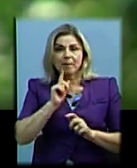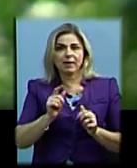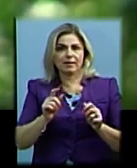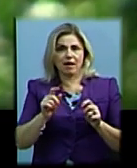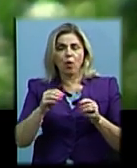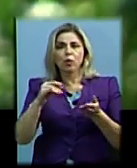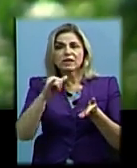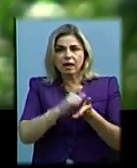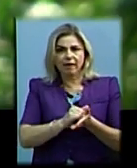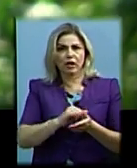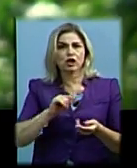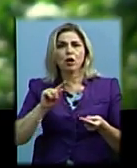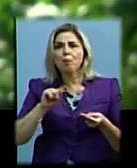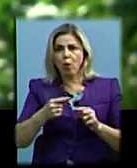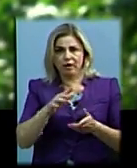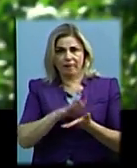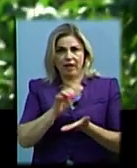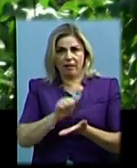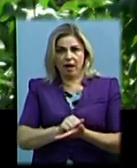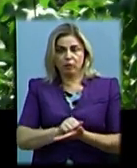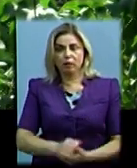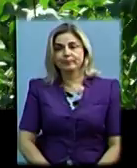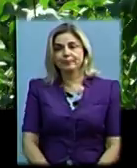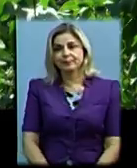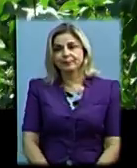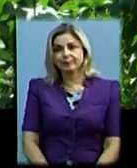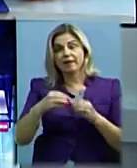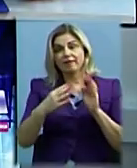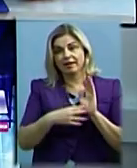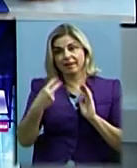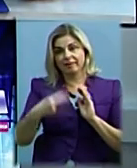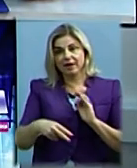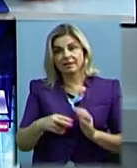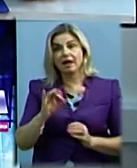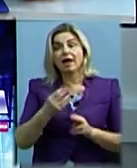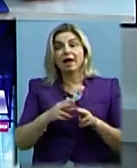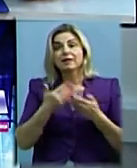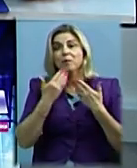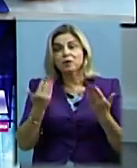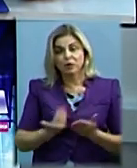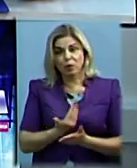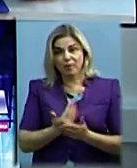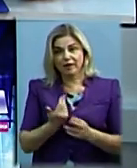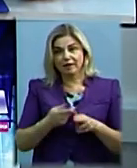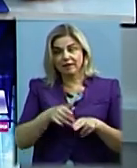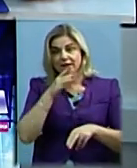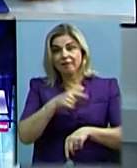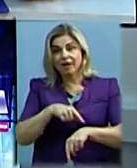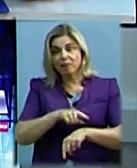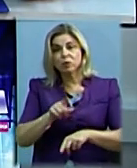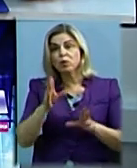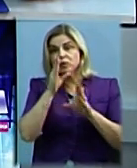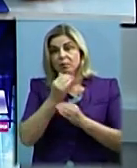Олена Міщенко, Олександр Пан, Юлія Кузкова, телевізійні новини Миколаївщини. І це були всі новини на цей час, що ми встигли